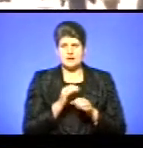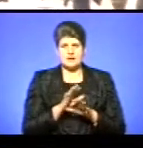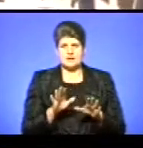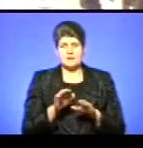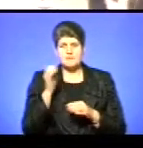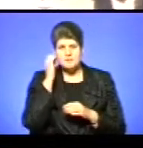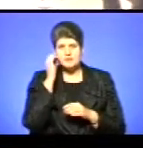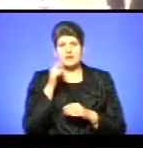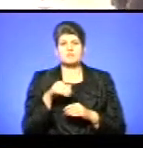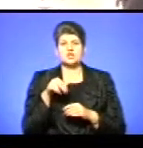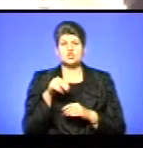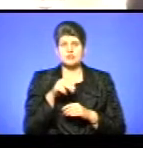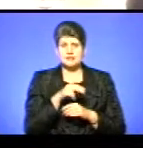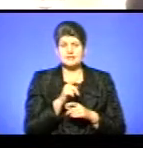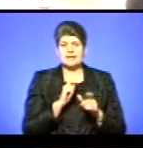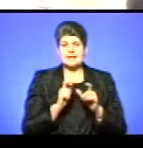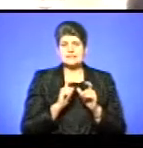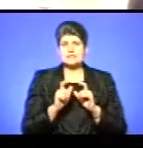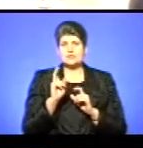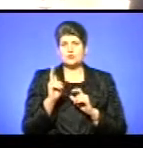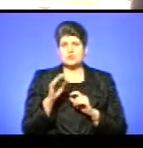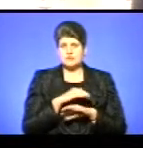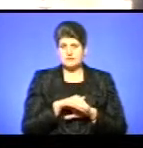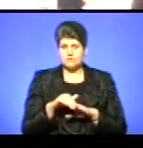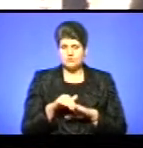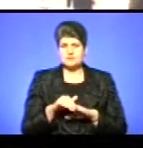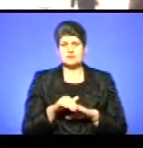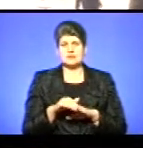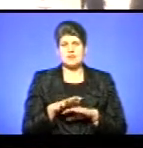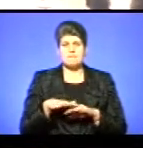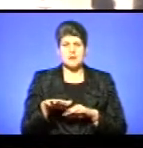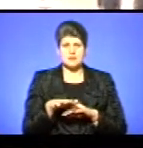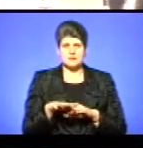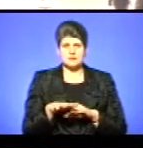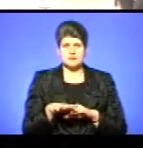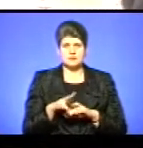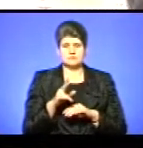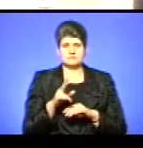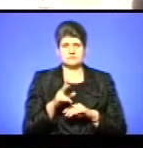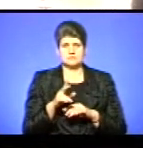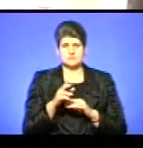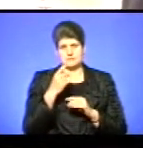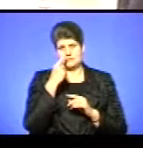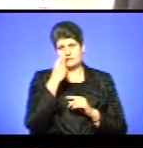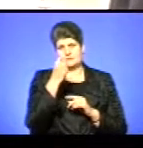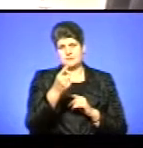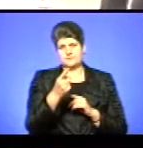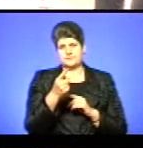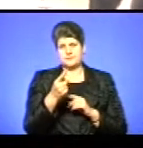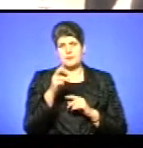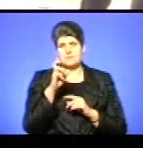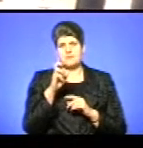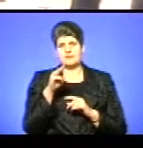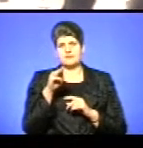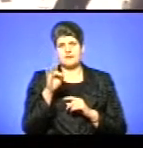'ятаю те, як ми йшли на інститутську, як ми йшли на Майдан, і як на горизонті палав підпалений БТР.